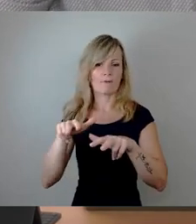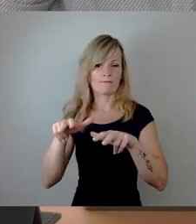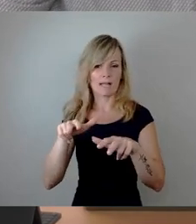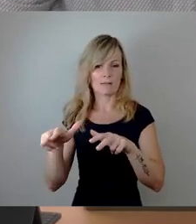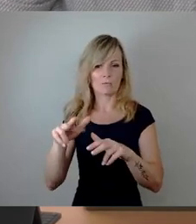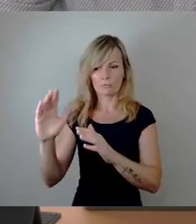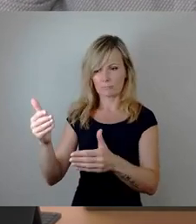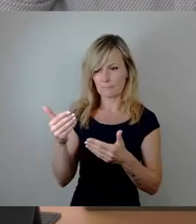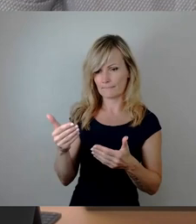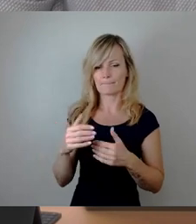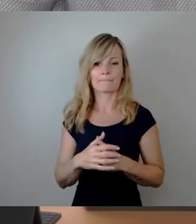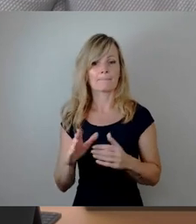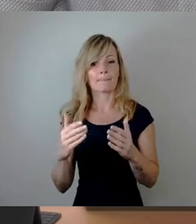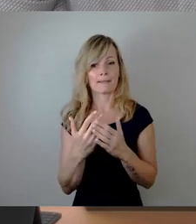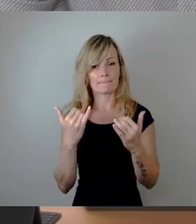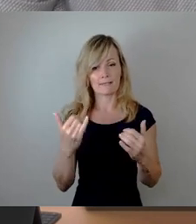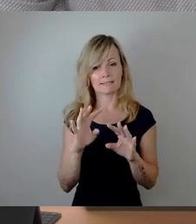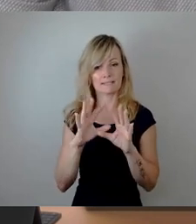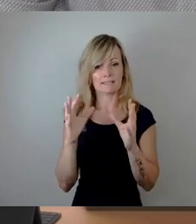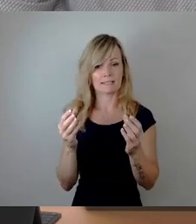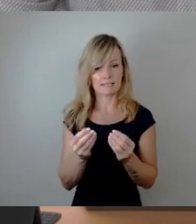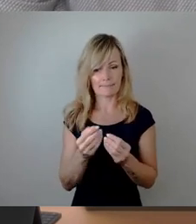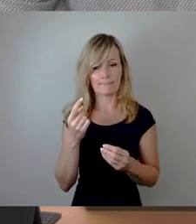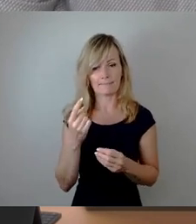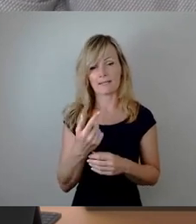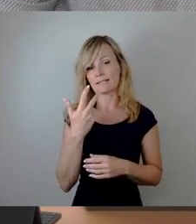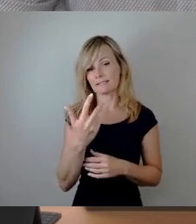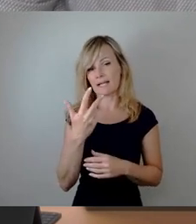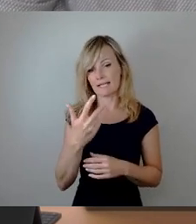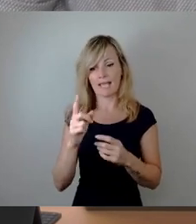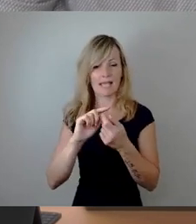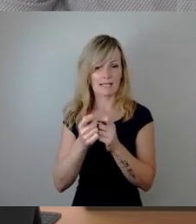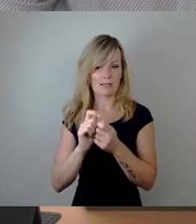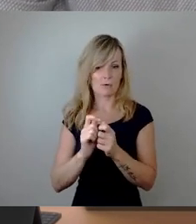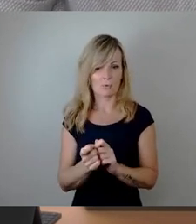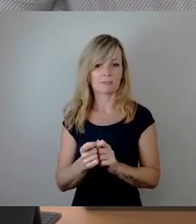gibt es jetzt insgesamt drei Änderungsanträge.